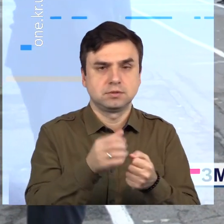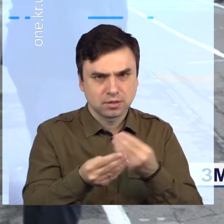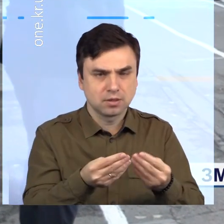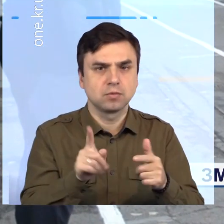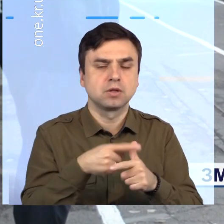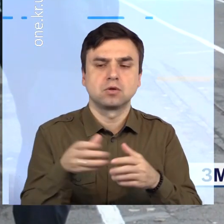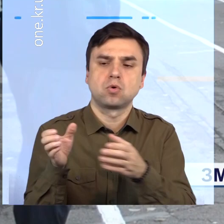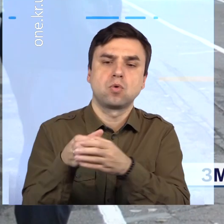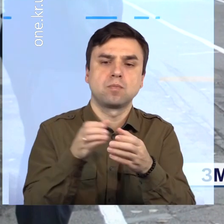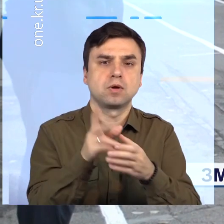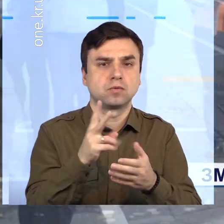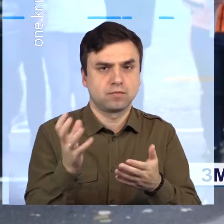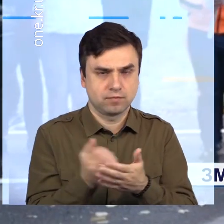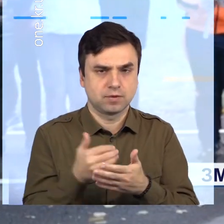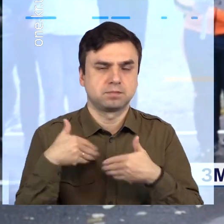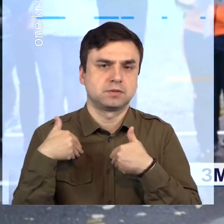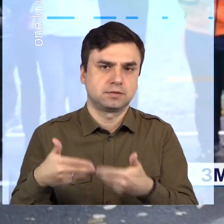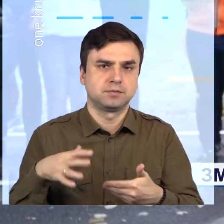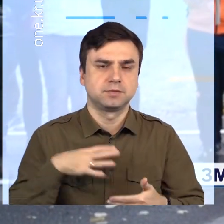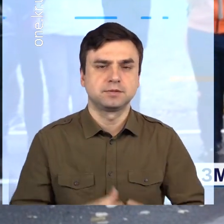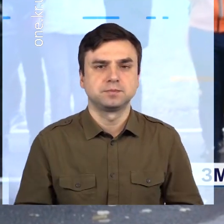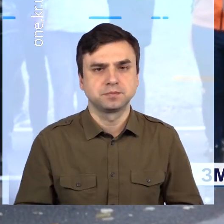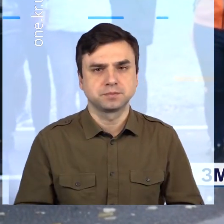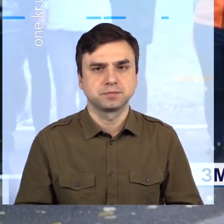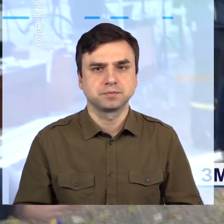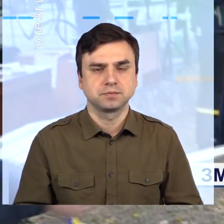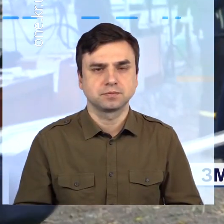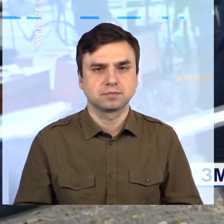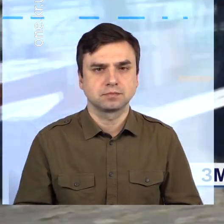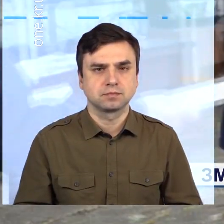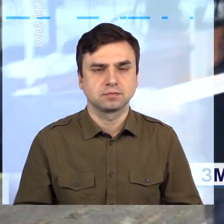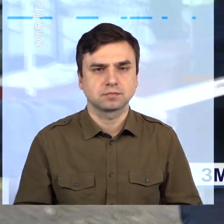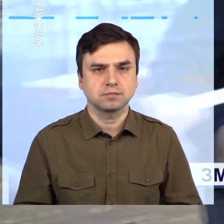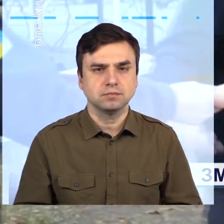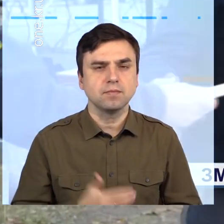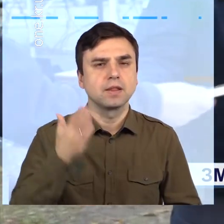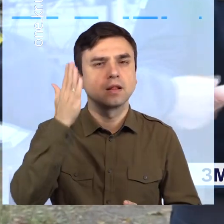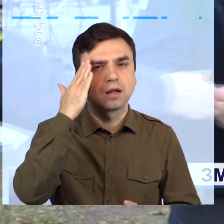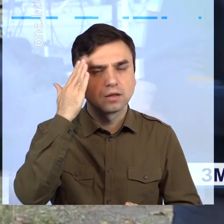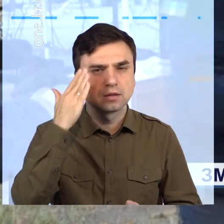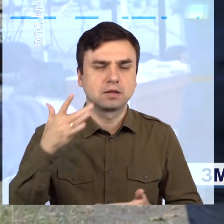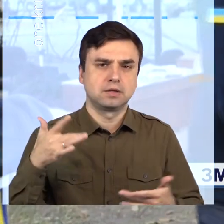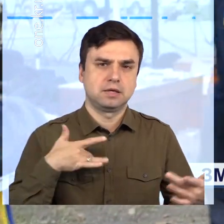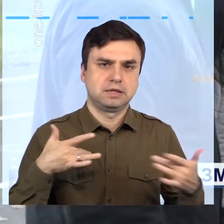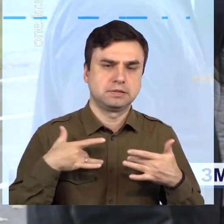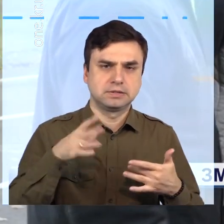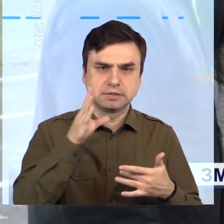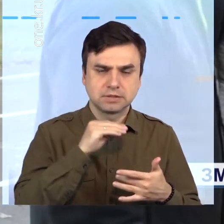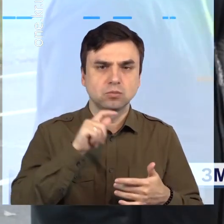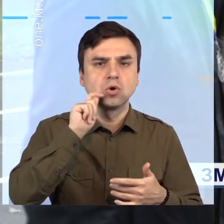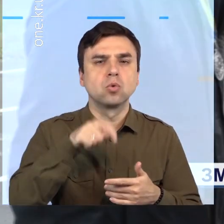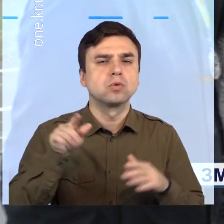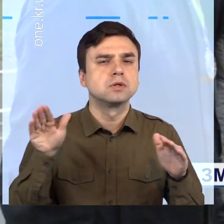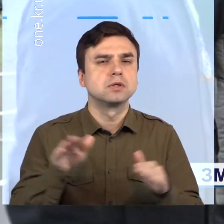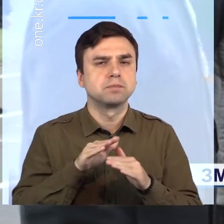результатами всіх етапів визначили кращих в індивідуальному та командному заліку. Переможців нагородили пам'ятними дипломами та грамотами. Олександр